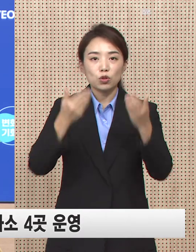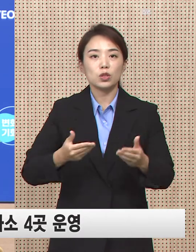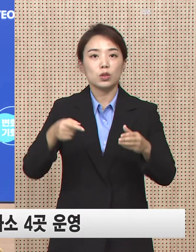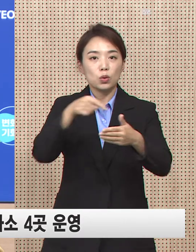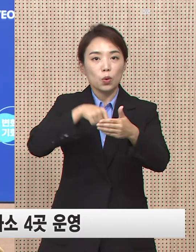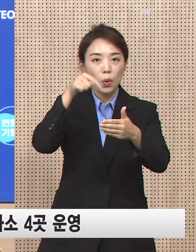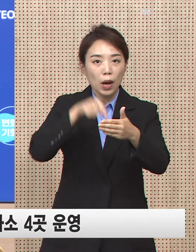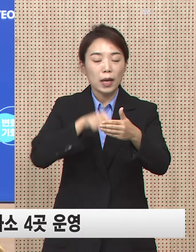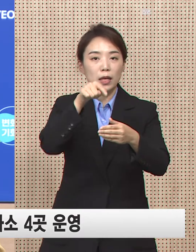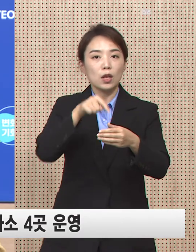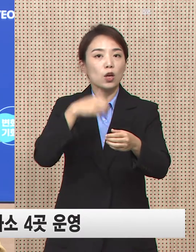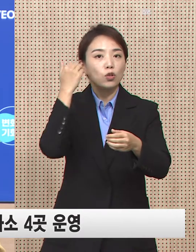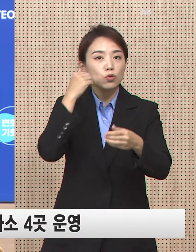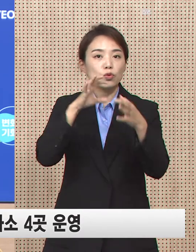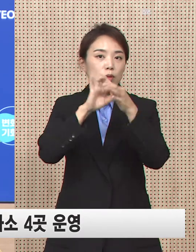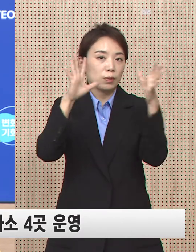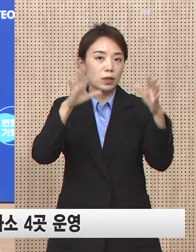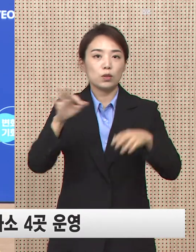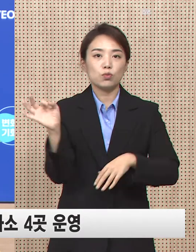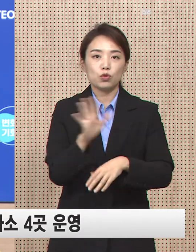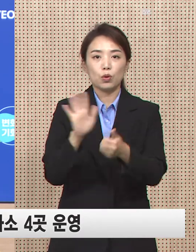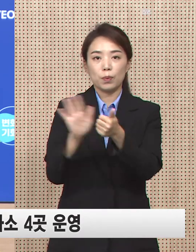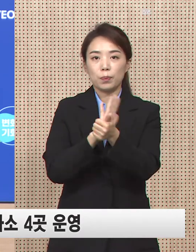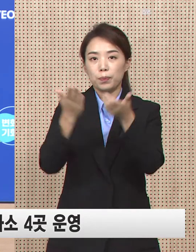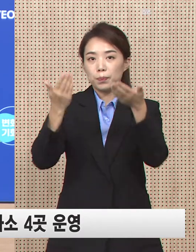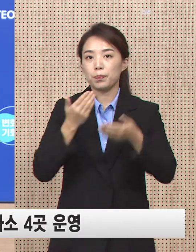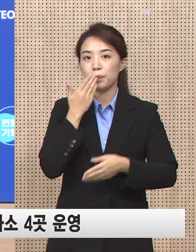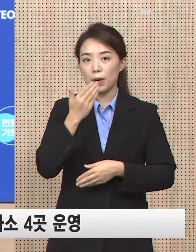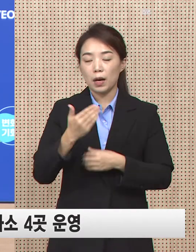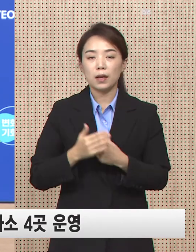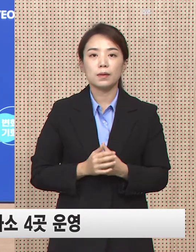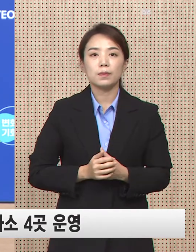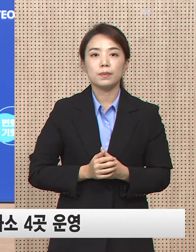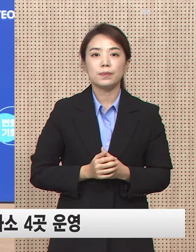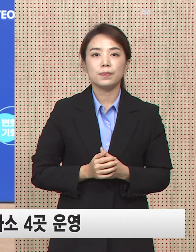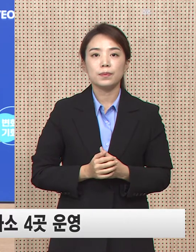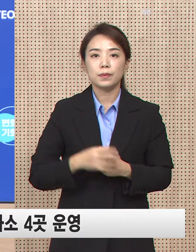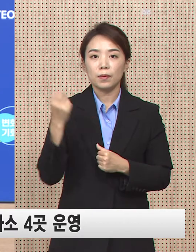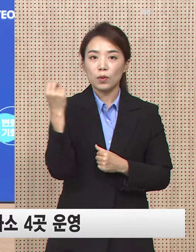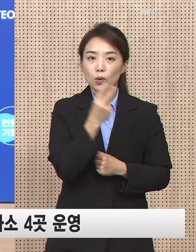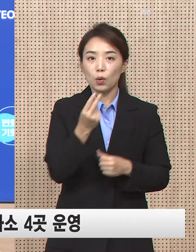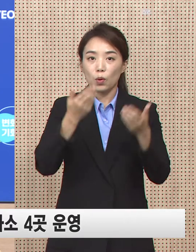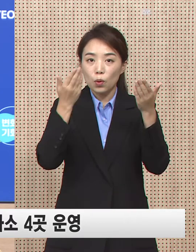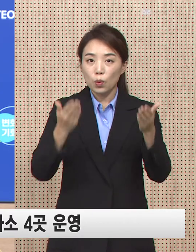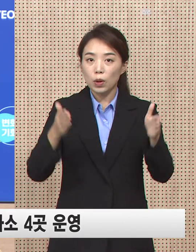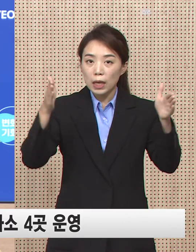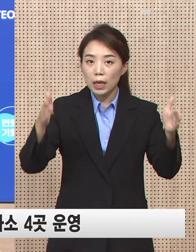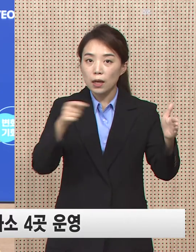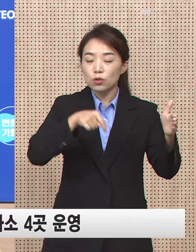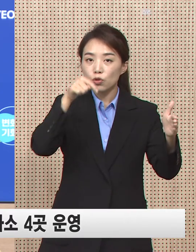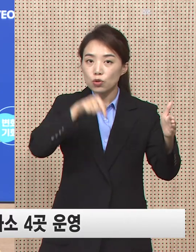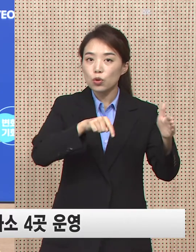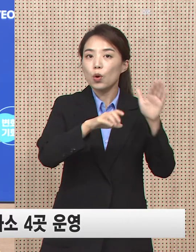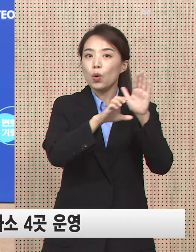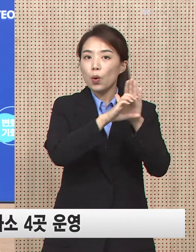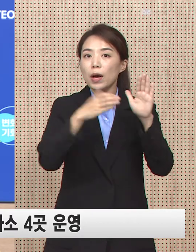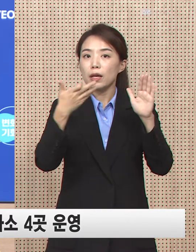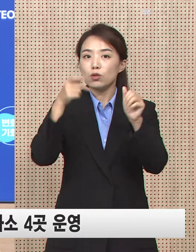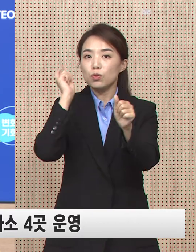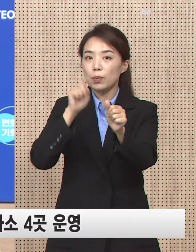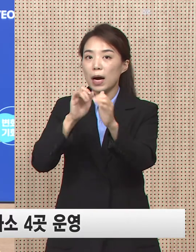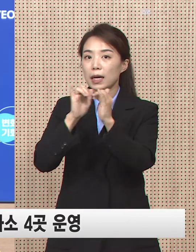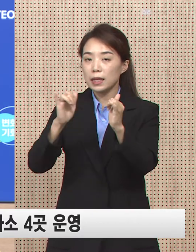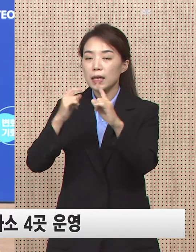대상자 제한 없이 누구나 무료 검사가 가능합니다. 또한 연휴 기간 중 원활한 코로나19 확진자